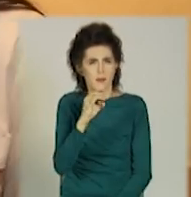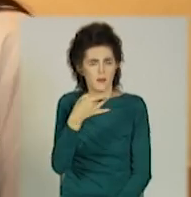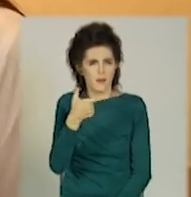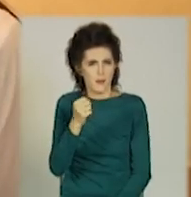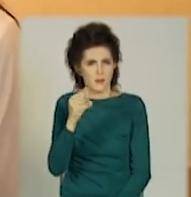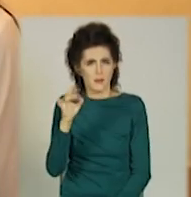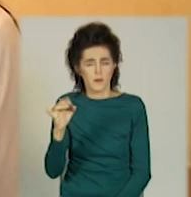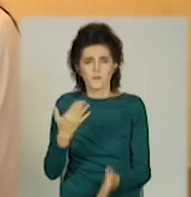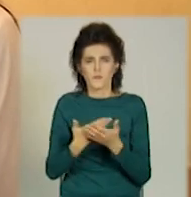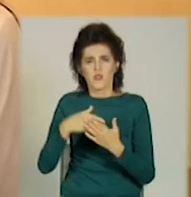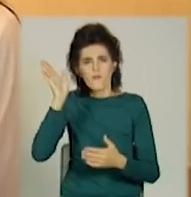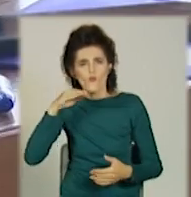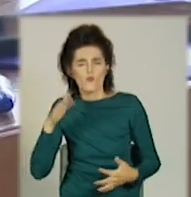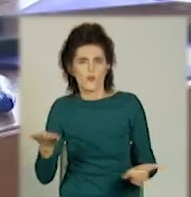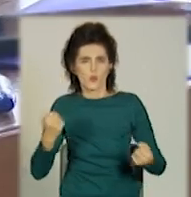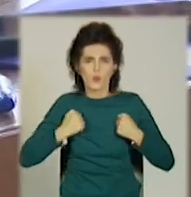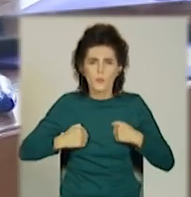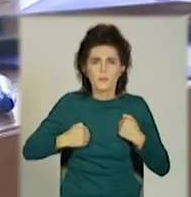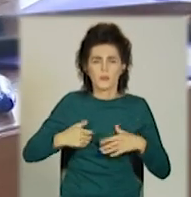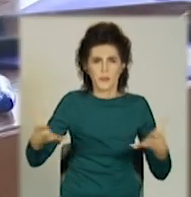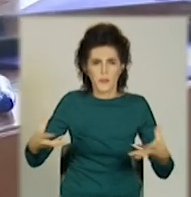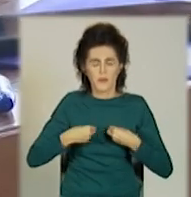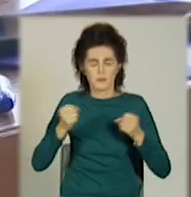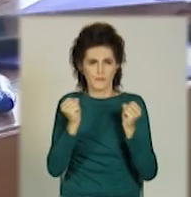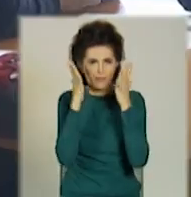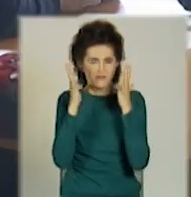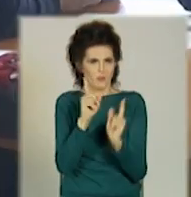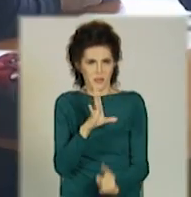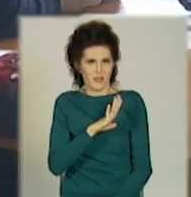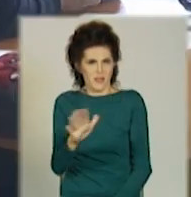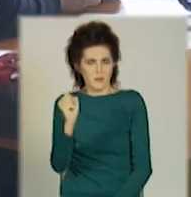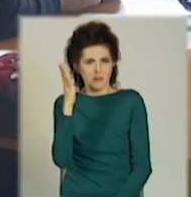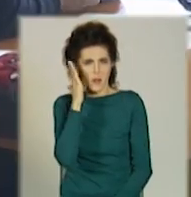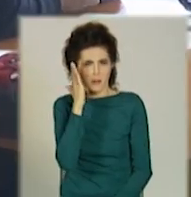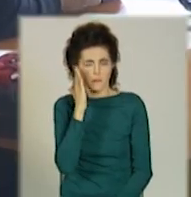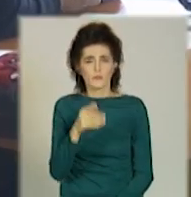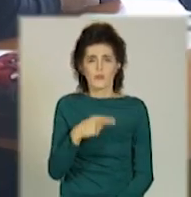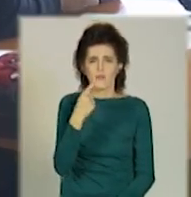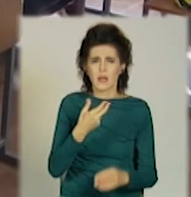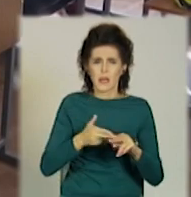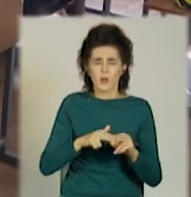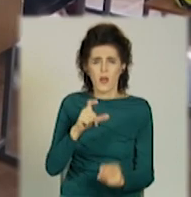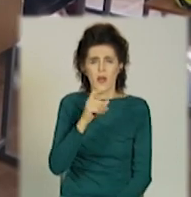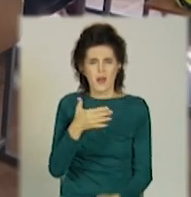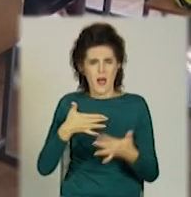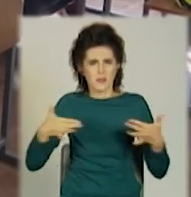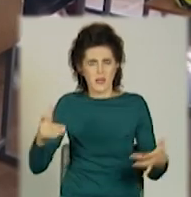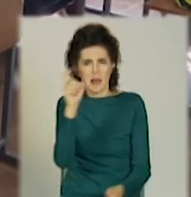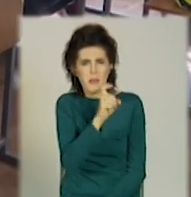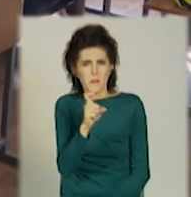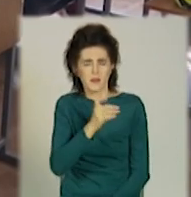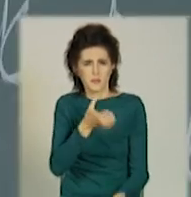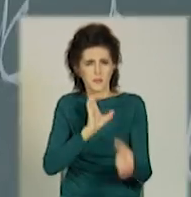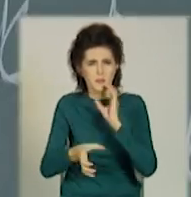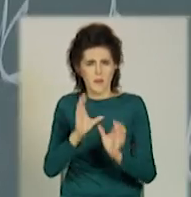вода. Ідіть прийміть контрастний дуж. А ось вживати енергетики медики взагалі не рекомендують, адже такі напої можуть викликати залежність